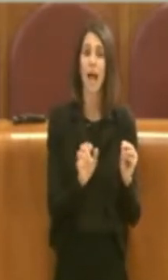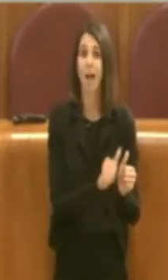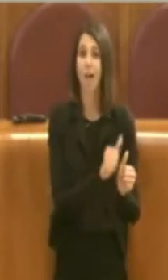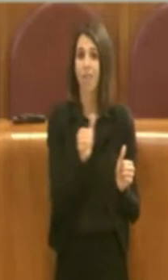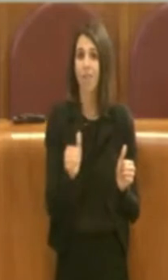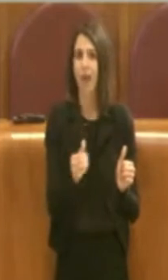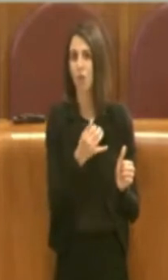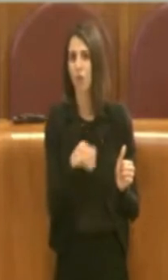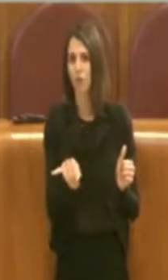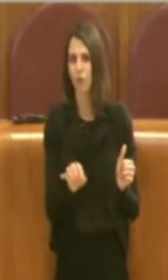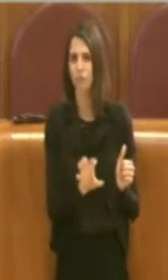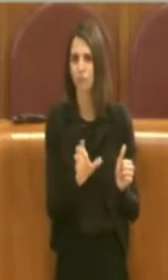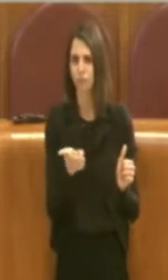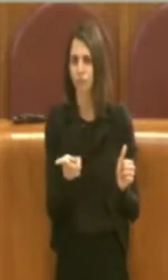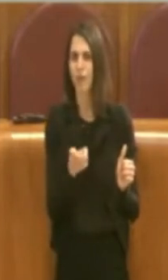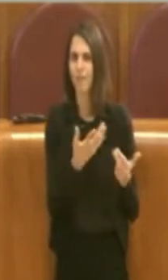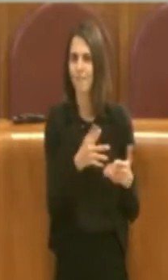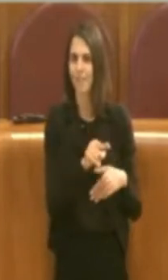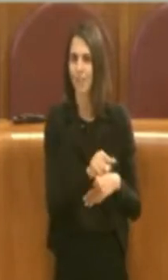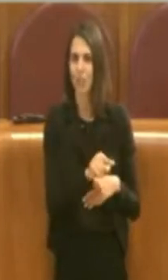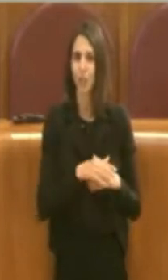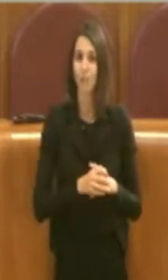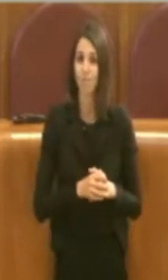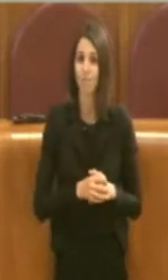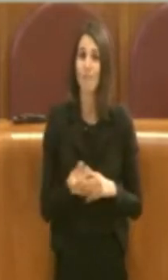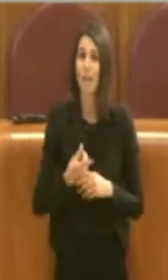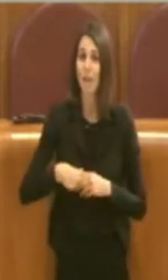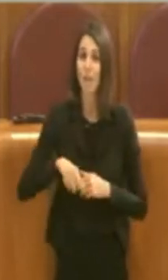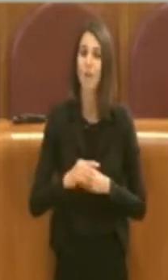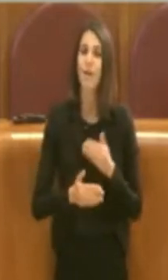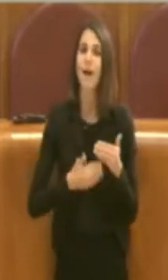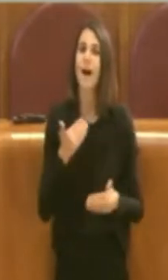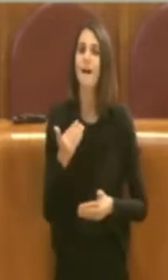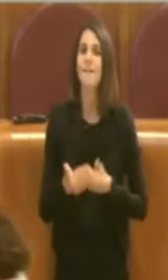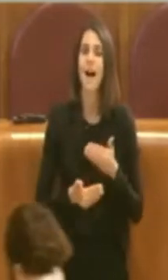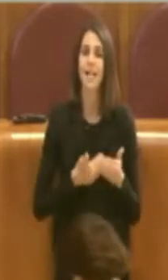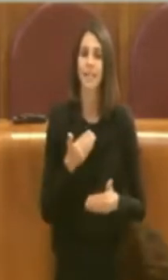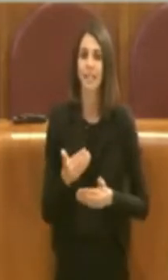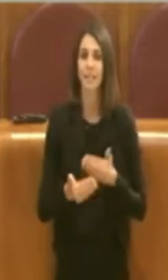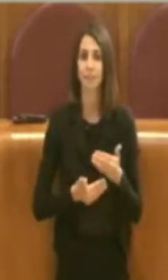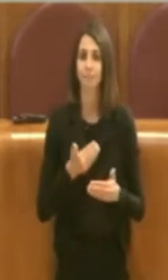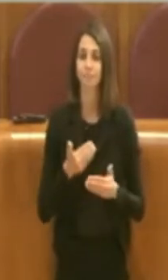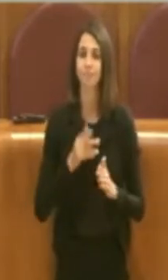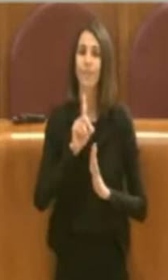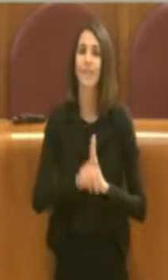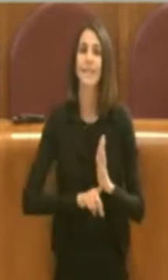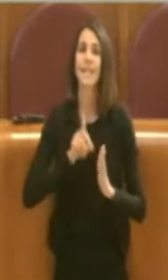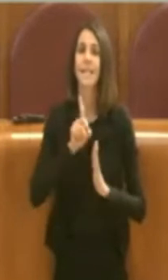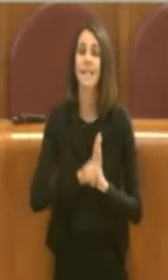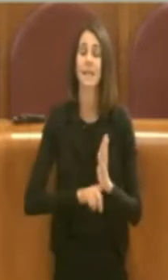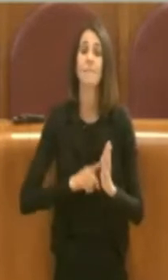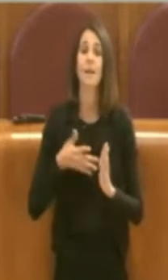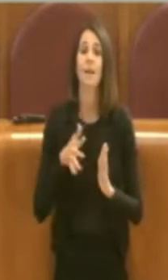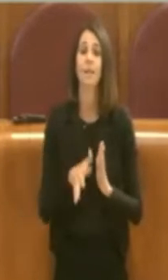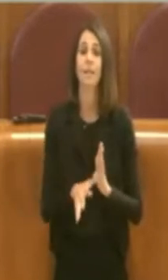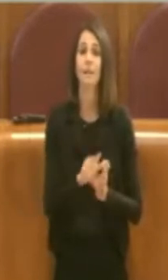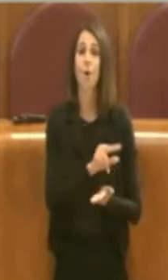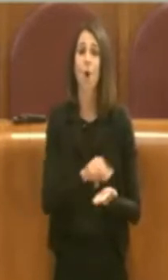'anno e quindi per questo motivo noi ci portiamo avanti, la delibera che andiamo a votare